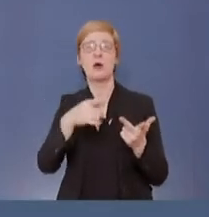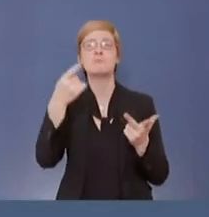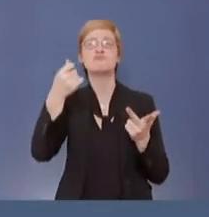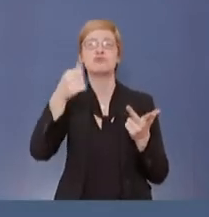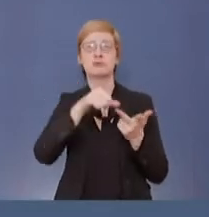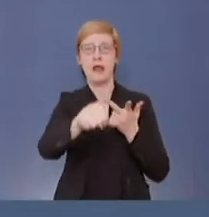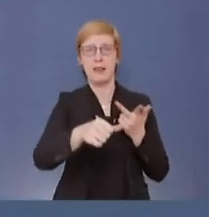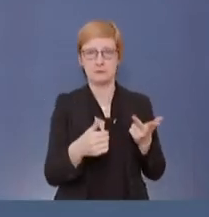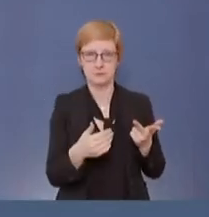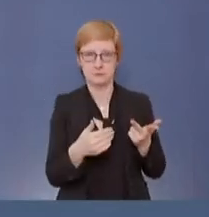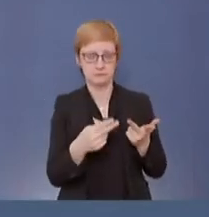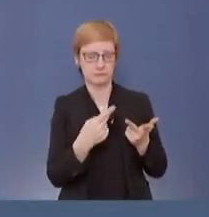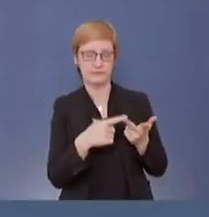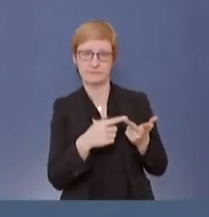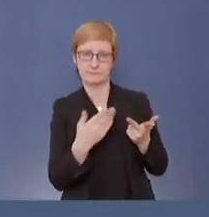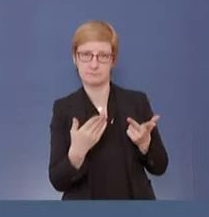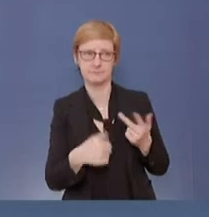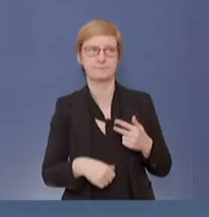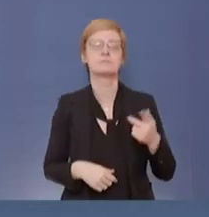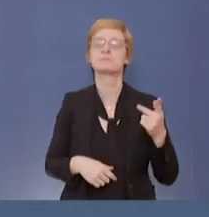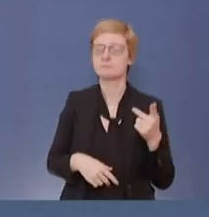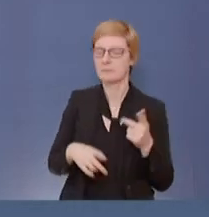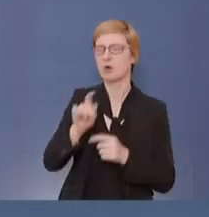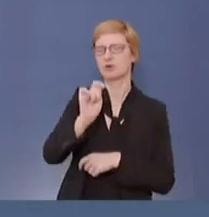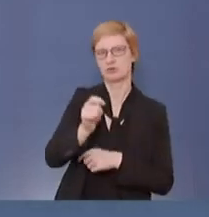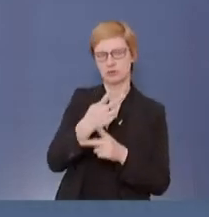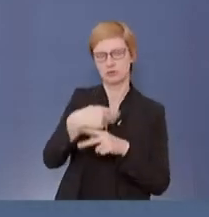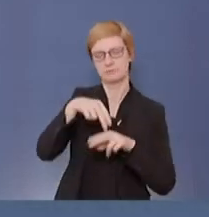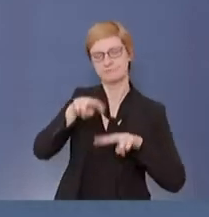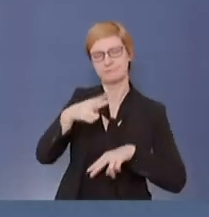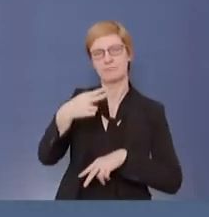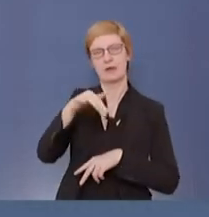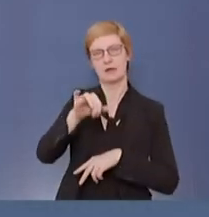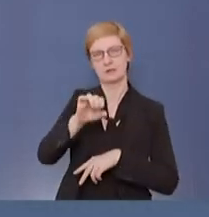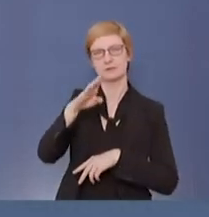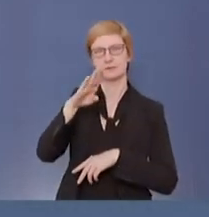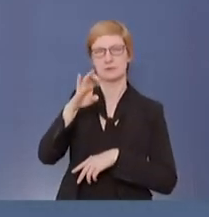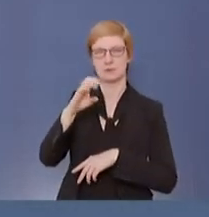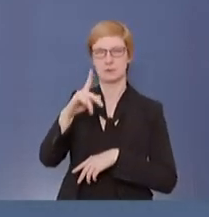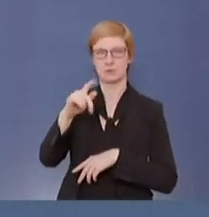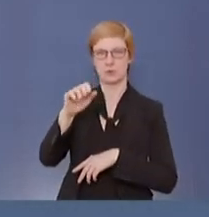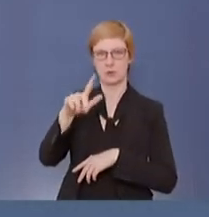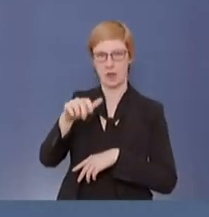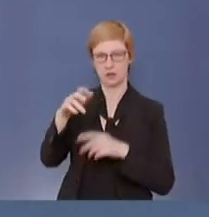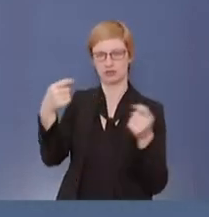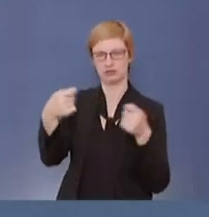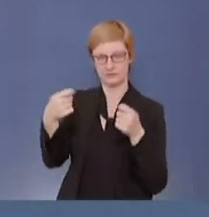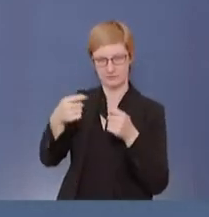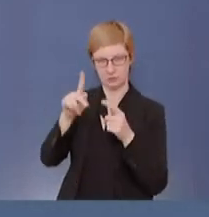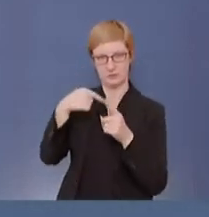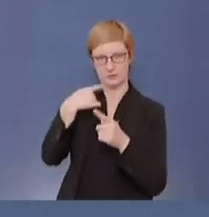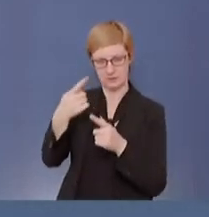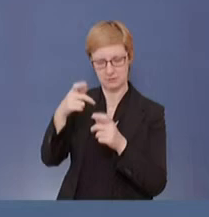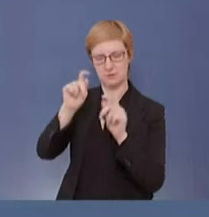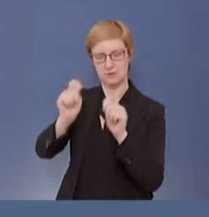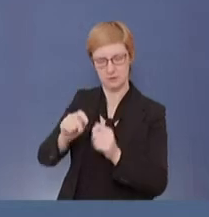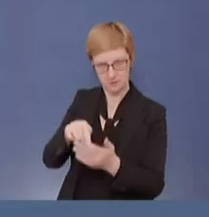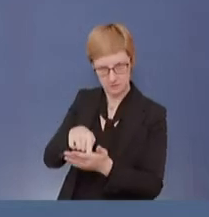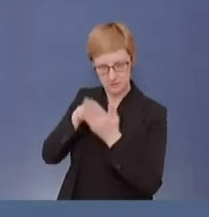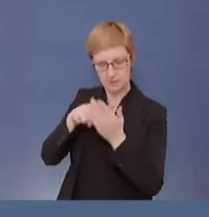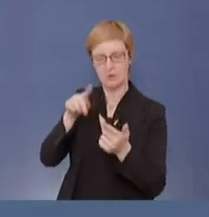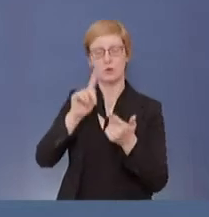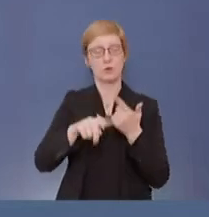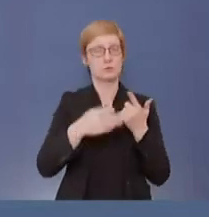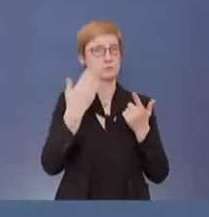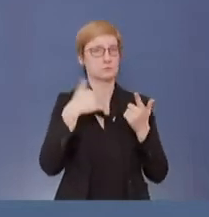Also, Sie haben ja schon die entsprechenden Studien angesprochen, zum Beispiel die Hans-Böckler-Stiftung. Wir hatten auch schon davor Daten, wie es im ersten Lockdown war. Der